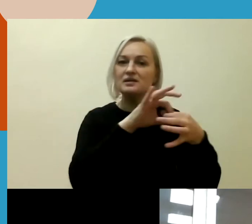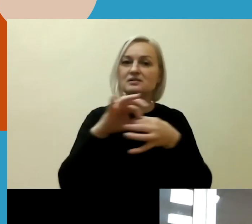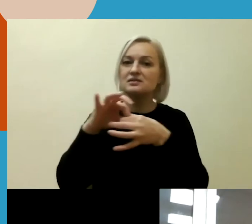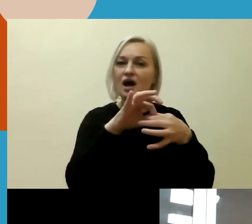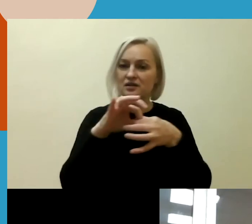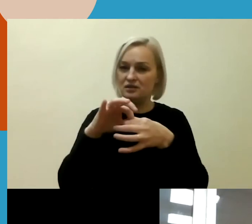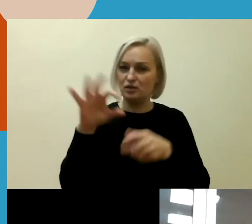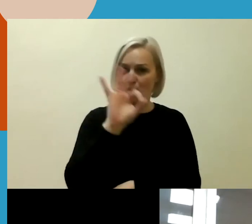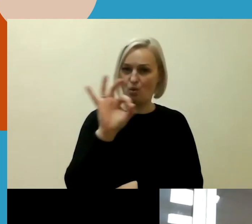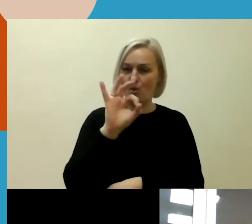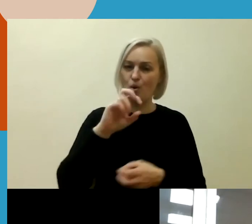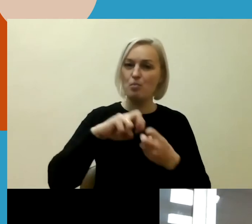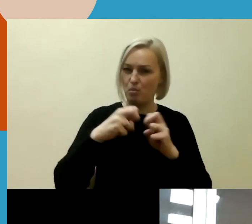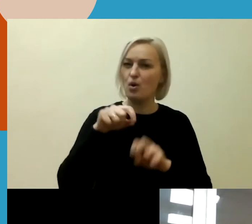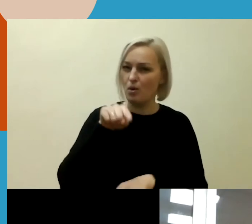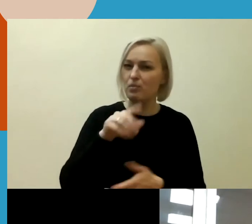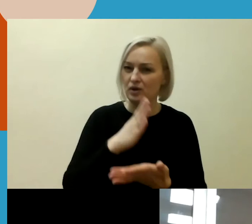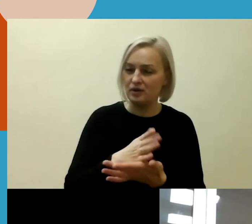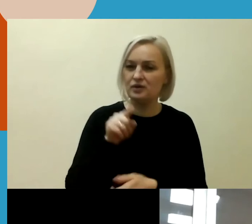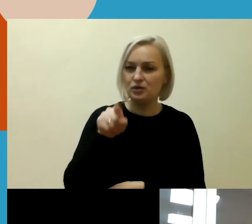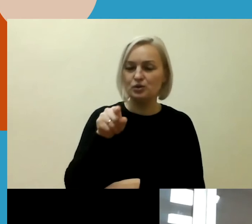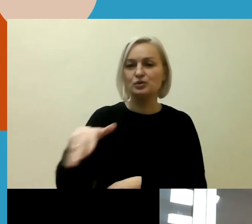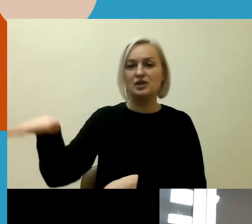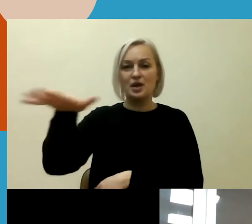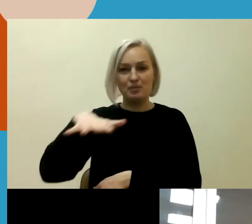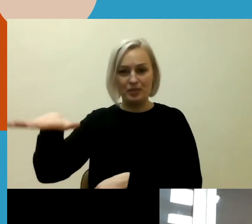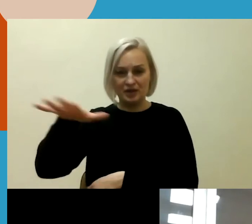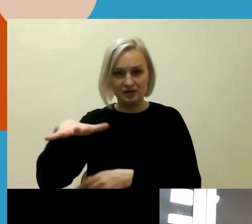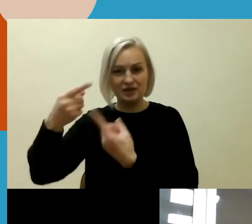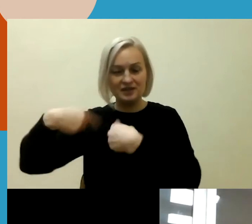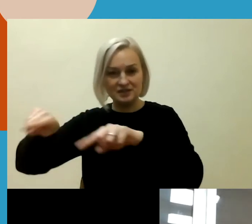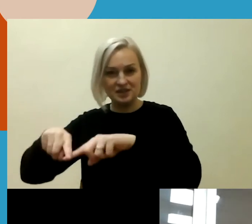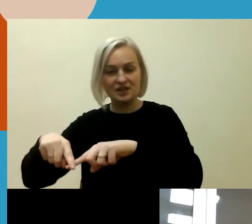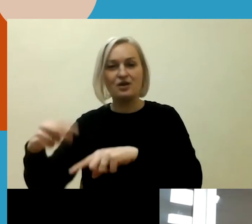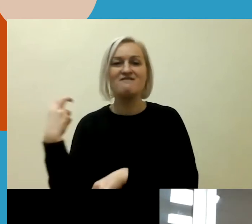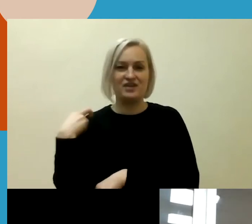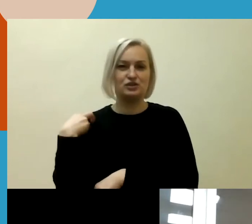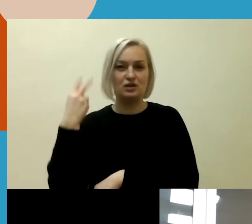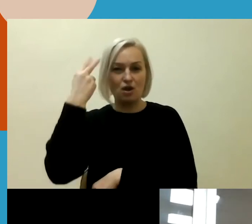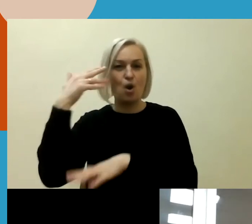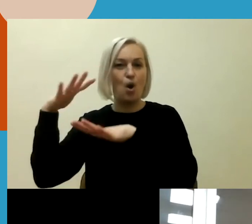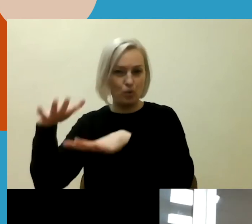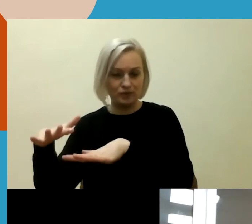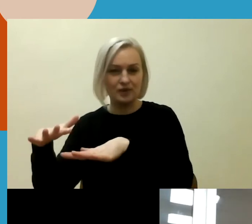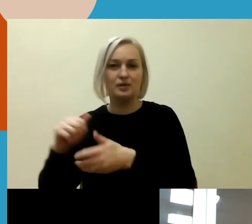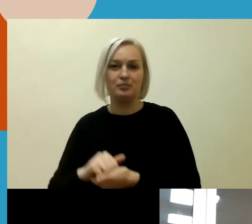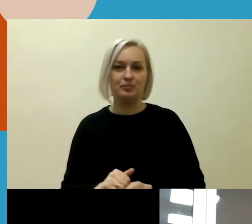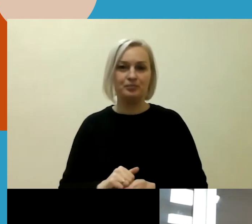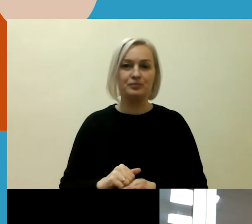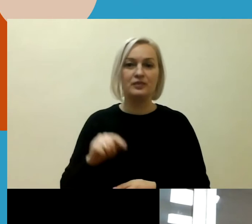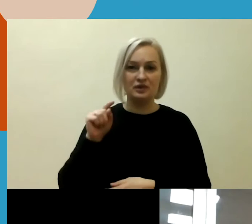esate bendruomenės pareigūnų veiklos kyriaus viršininkė Kaune. Ar iš tiesų jis yra